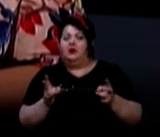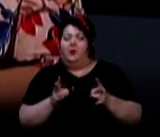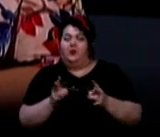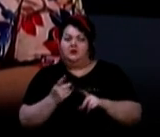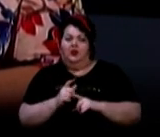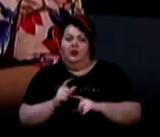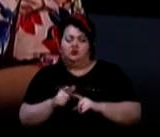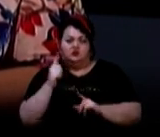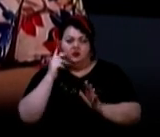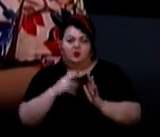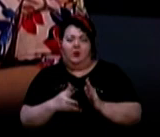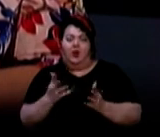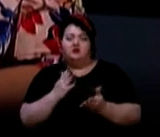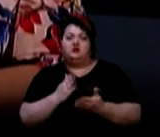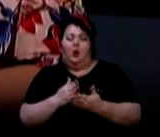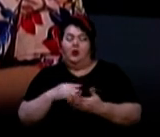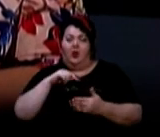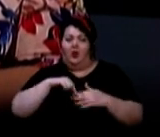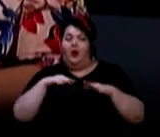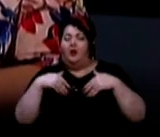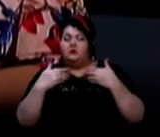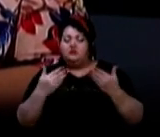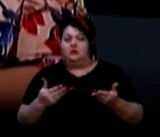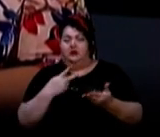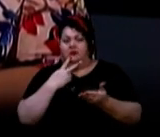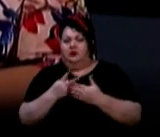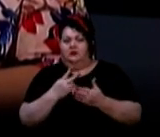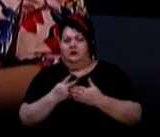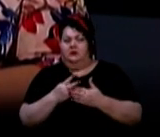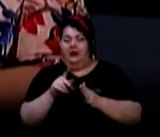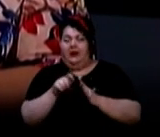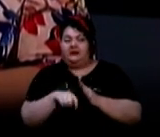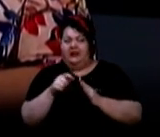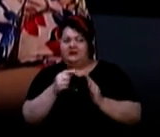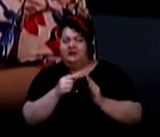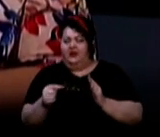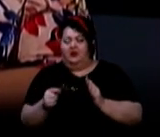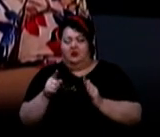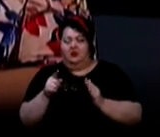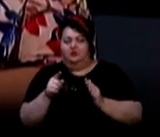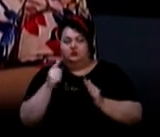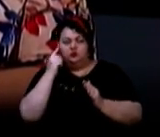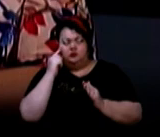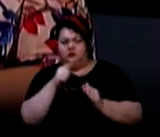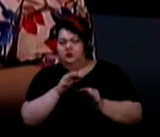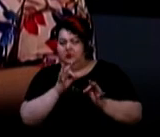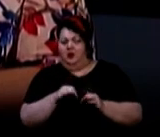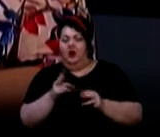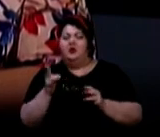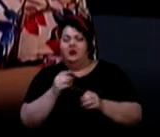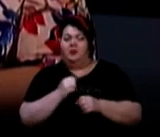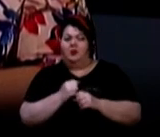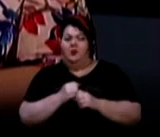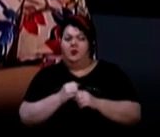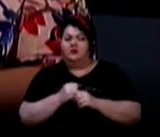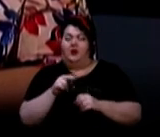дуже чітко розуміти. Якщо є клініка і тест негативний, то, звичайно, пацієнту на цей тест опиратися не можна. Потрібно робити імуноферментний